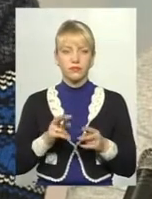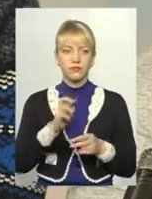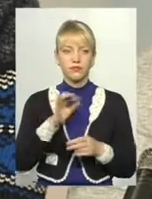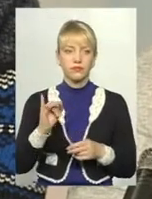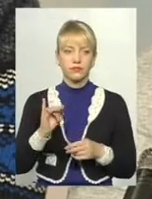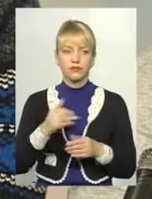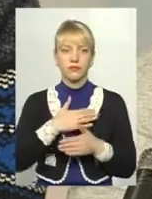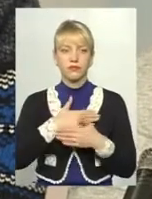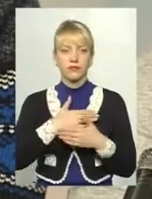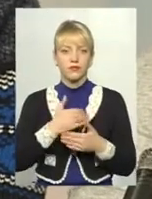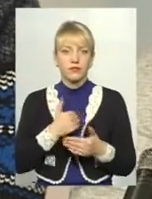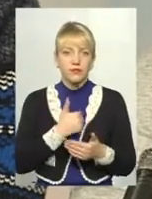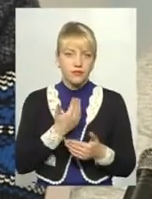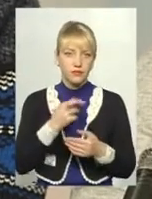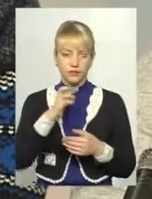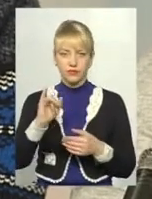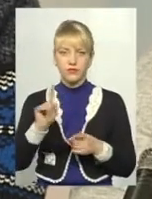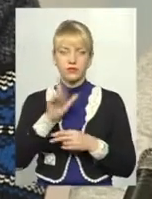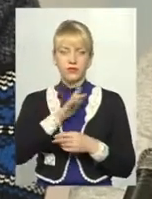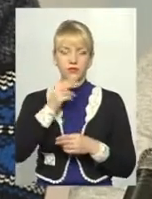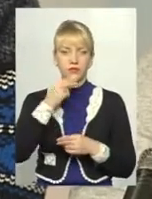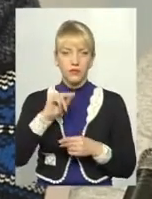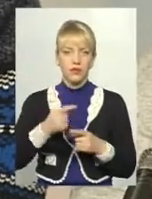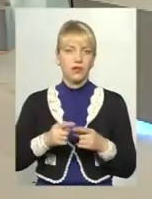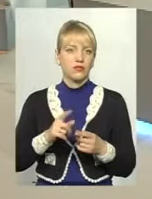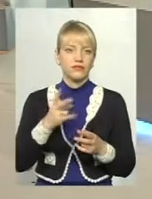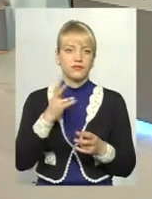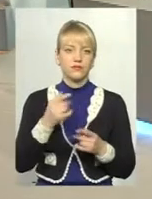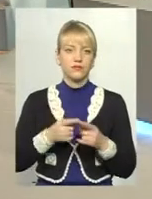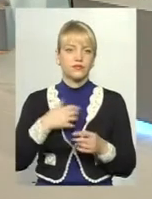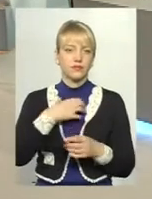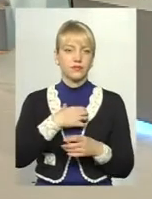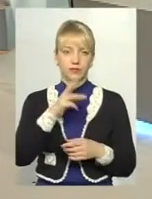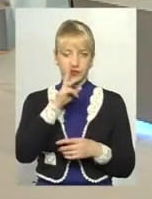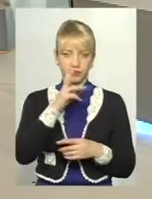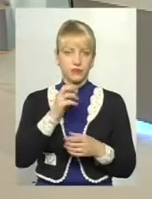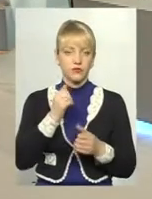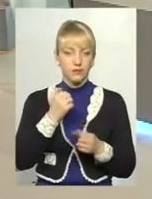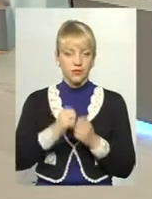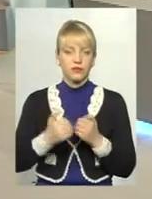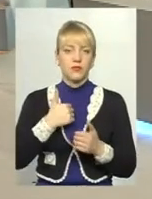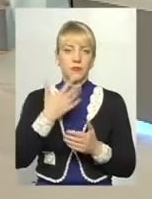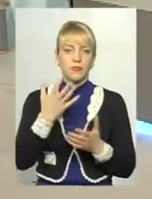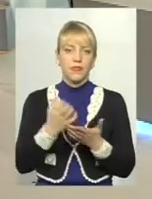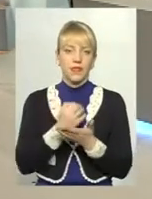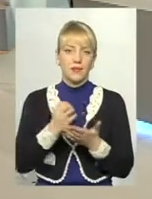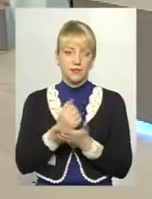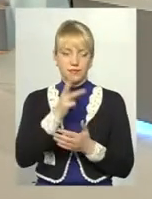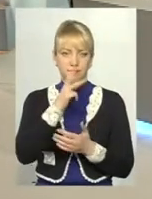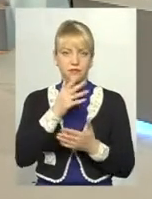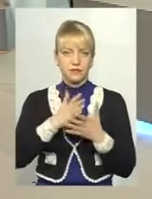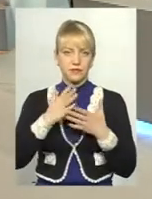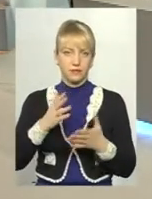не хотіли говорити про те, що це не важливо, але це є важливо. Тому що кожен хоче працювати і отримувати гідну заробітню плату за свою